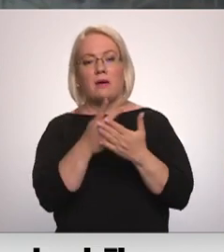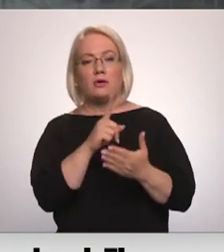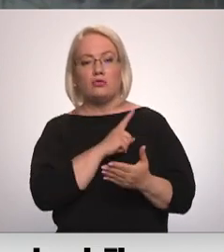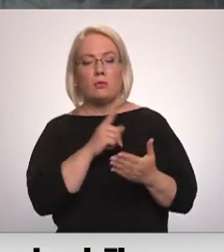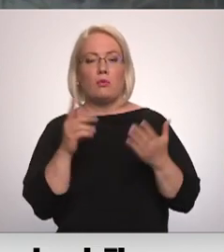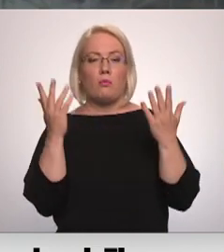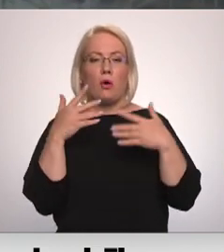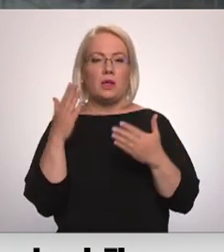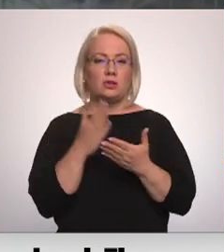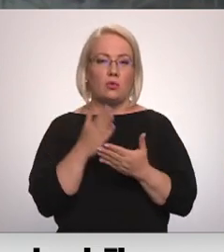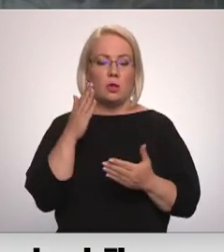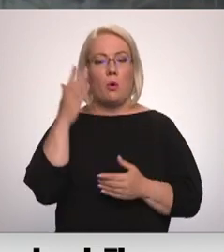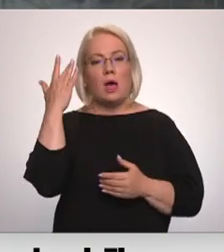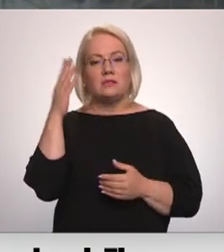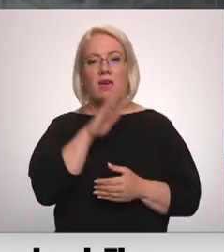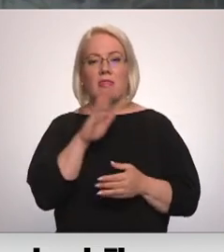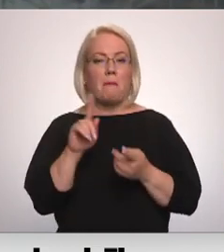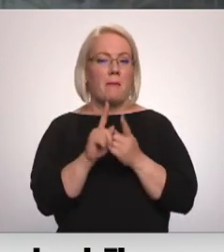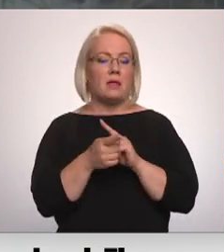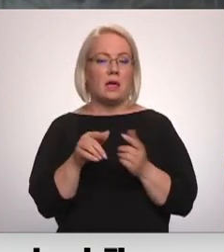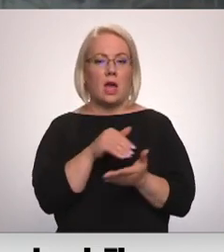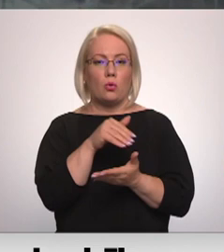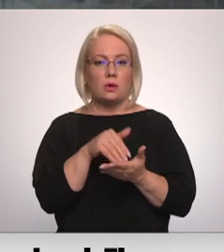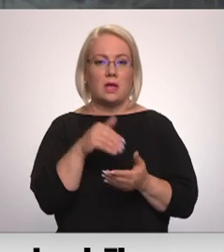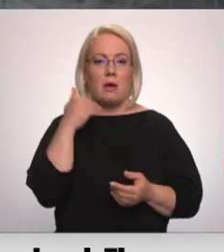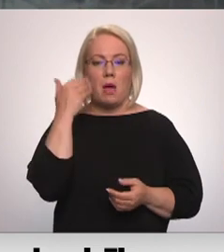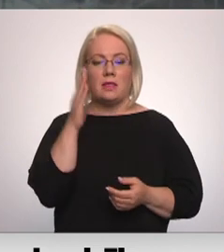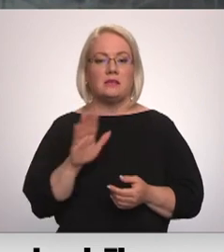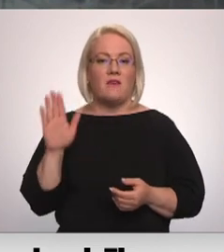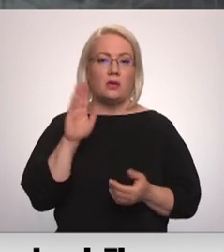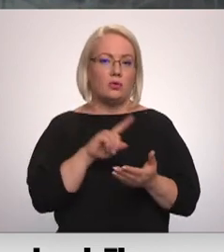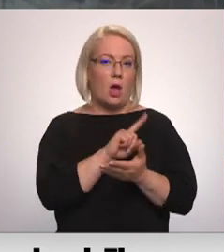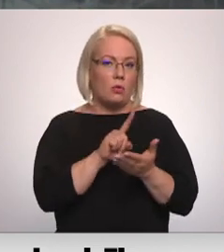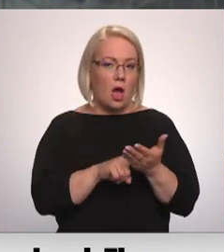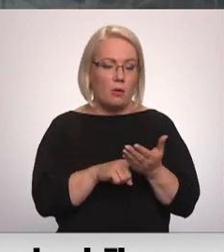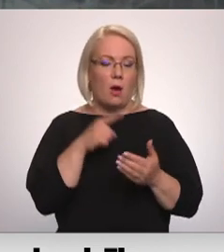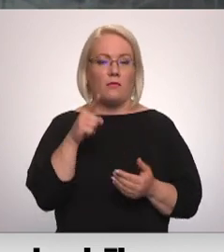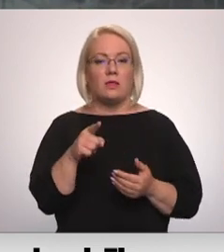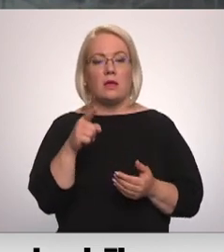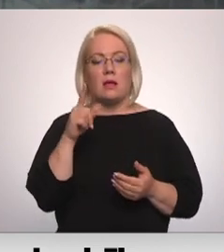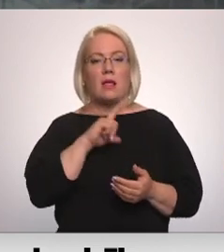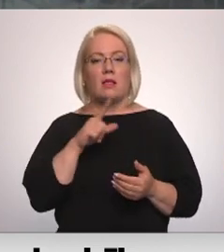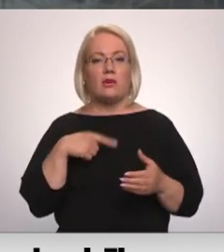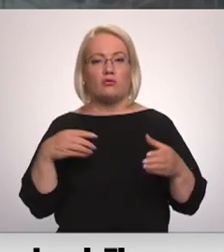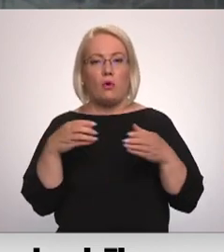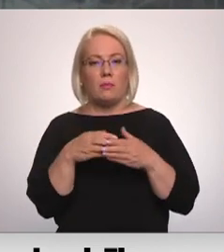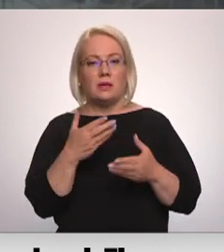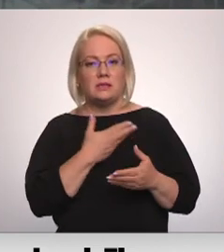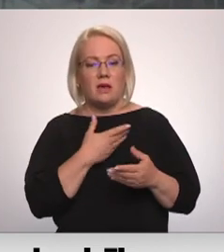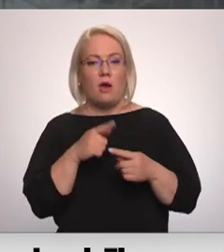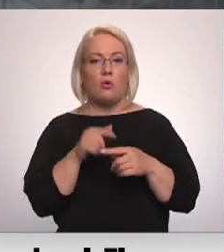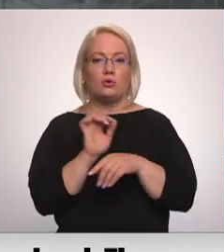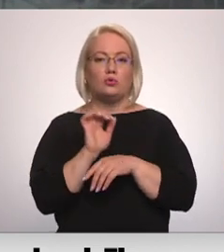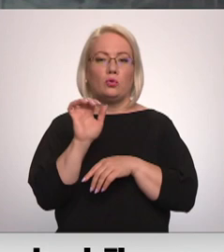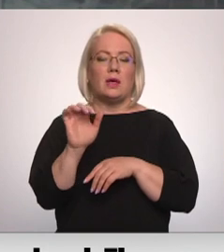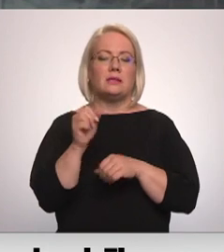norisē, un ASV nemainīgajai nostājai Baltijas valstu jautājumā. Amerikas Latviešu kopienas dzīvē un sūtniecības darbībai ASV.